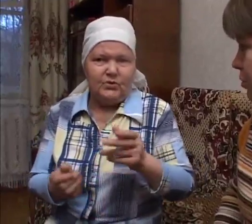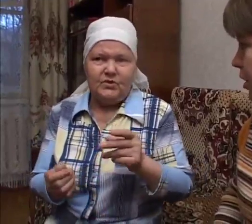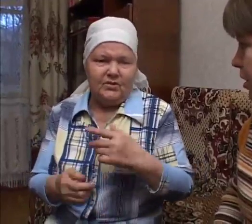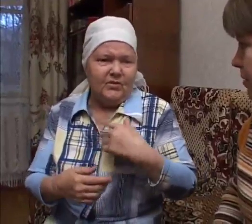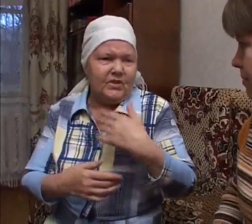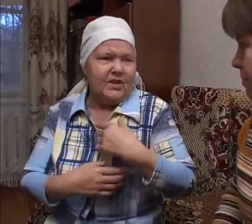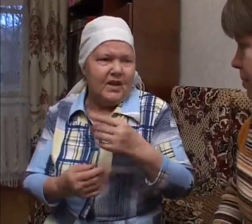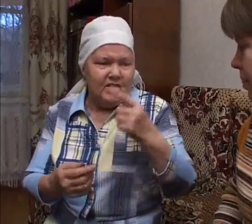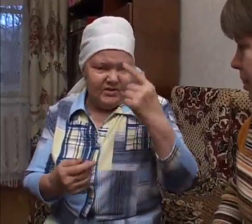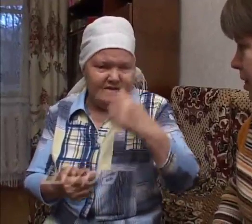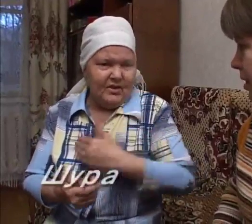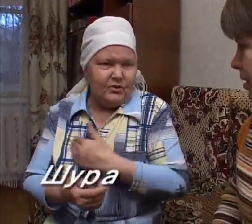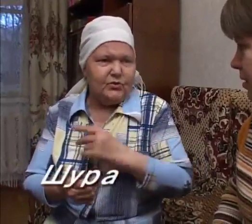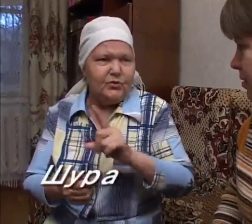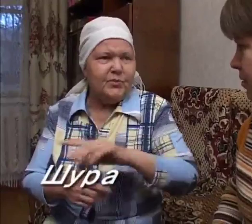лучше себя.